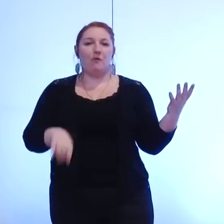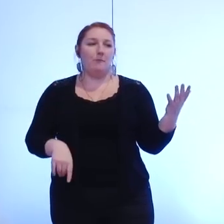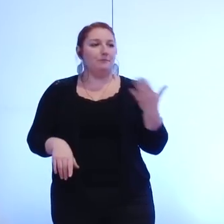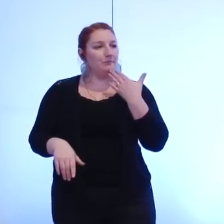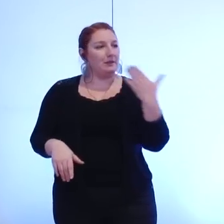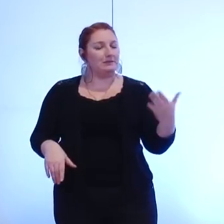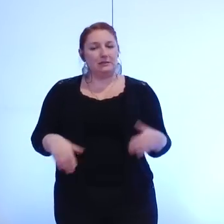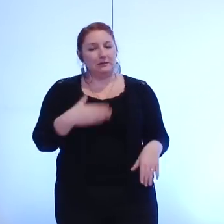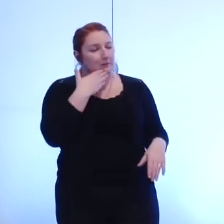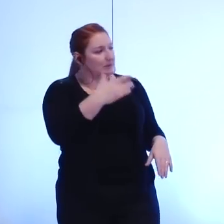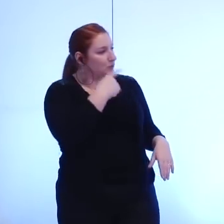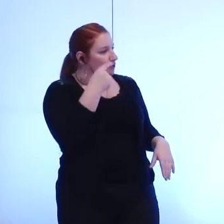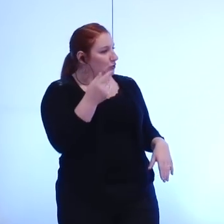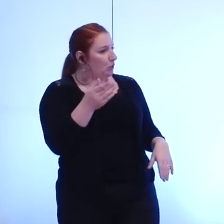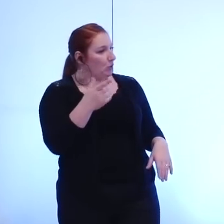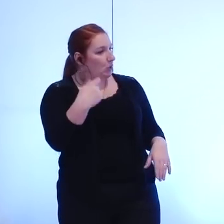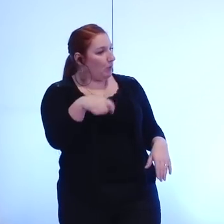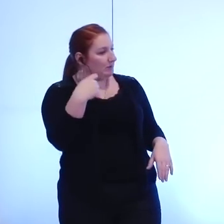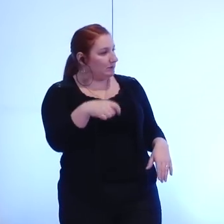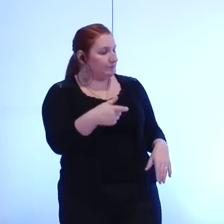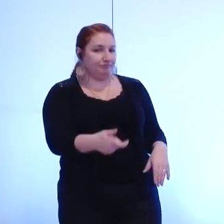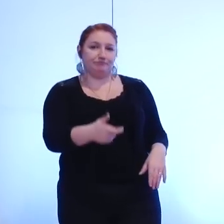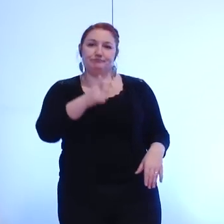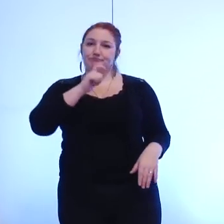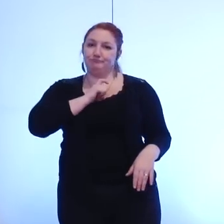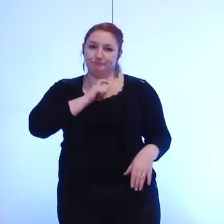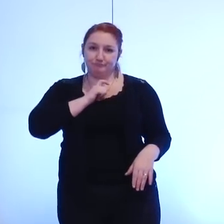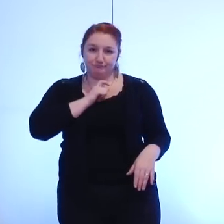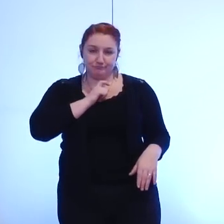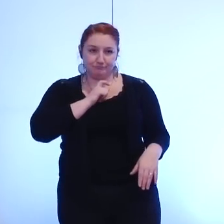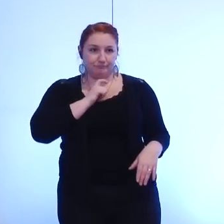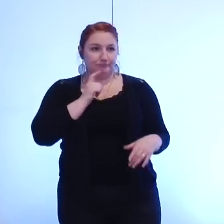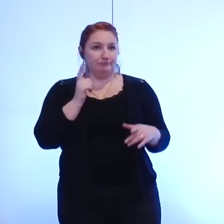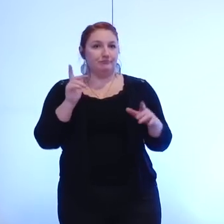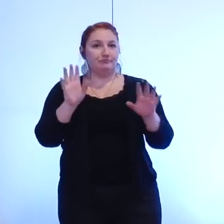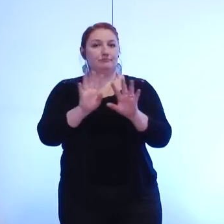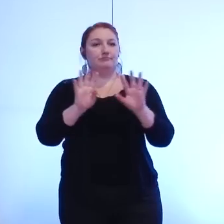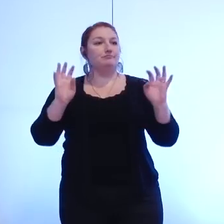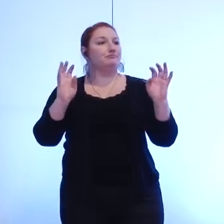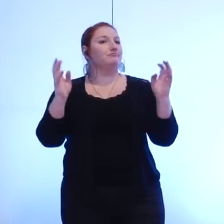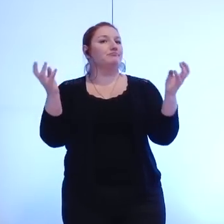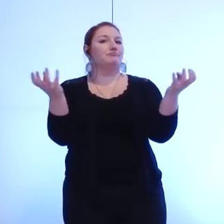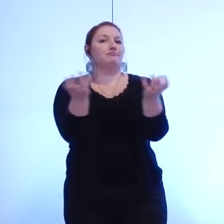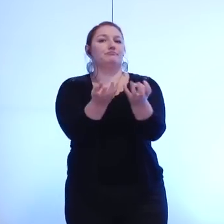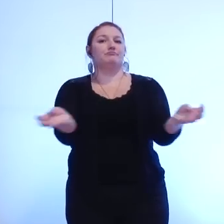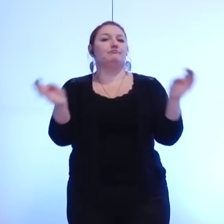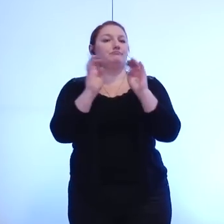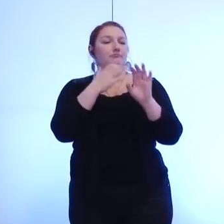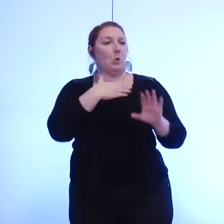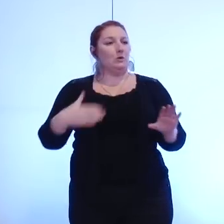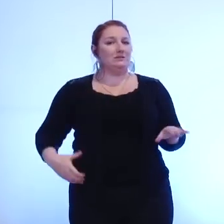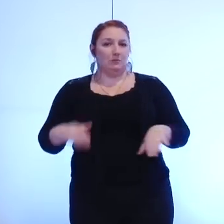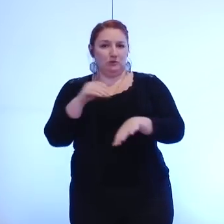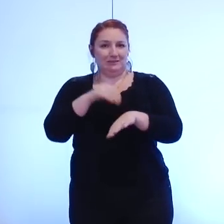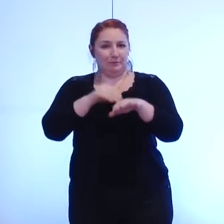merci monsieur le président je reprends donc la séance du conseil municipal pour dire